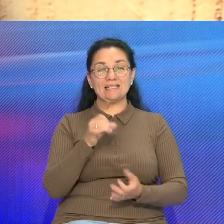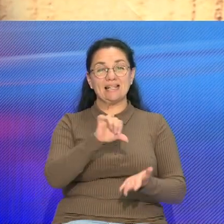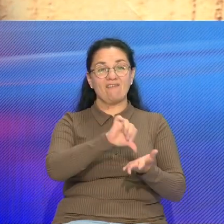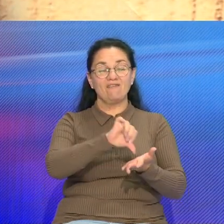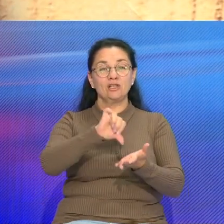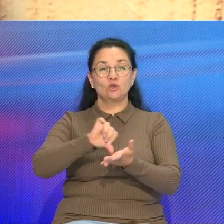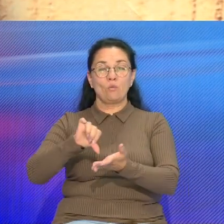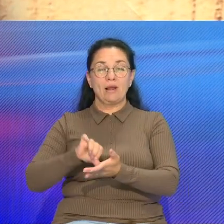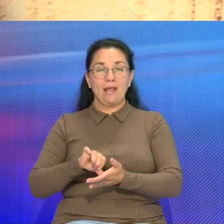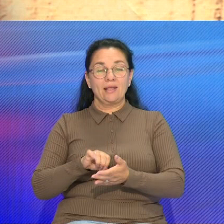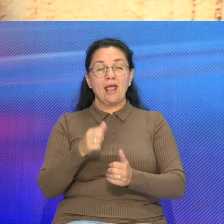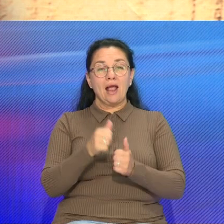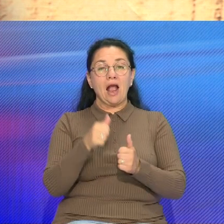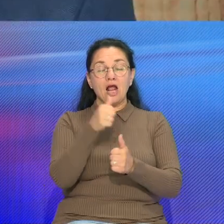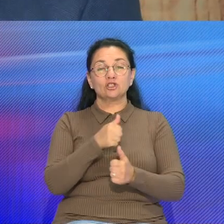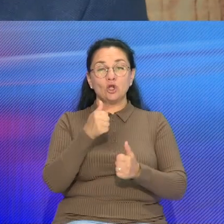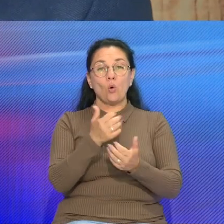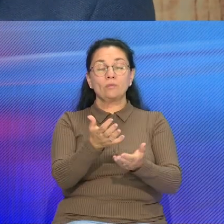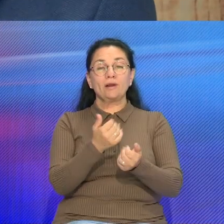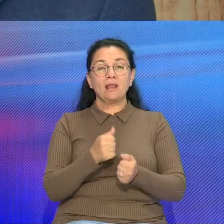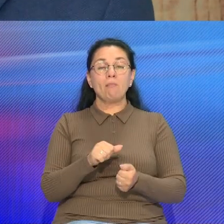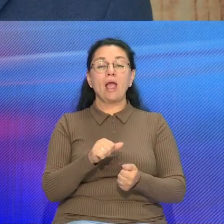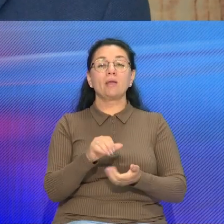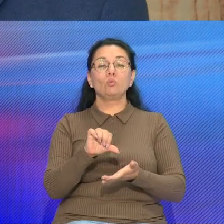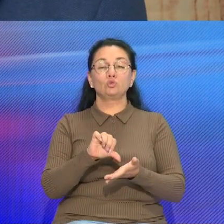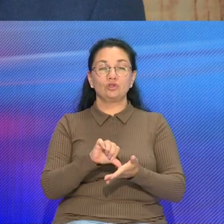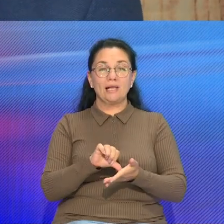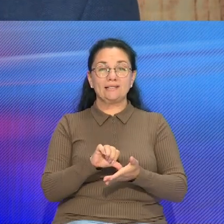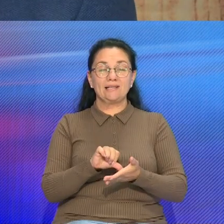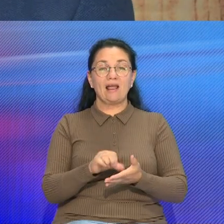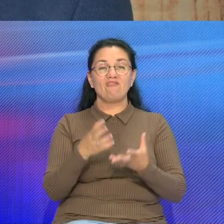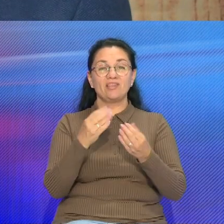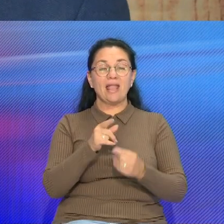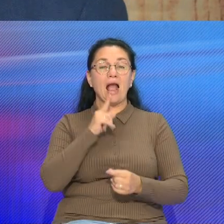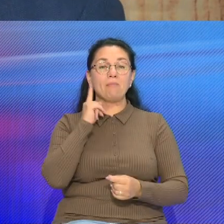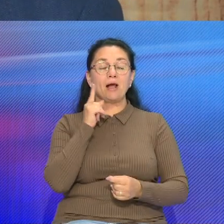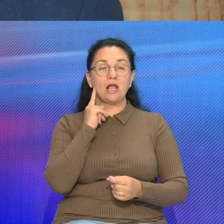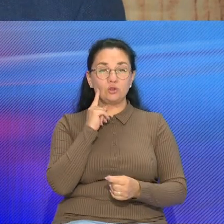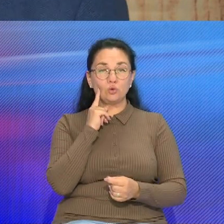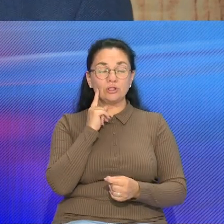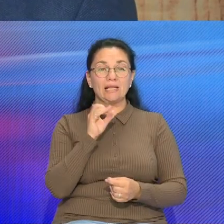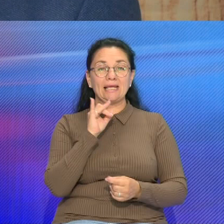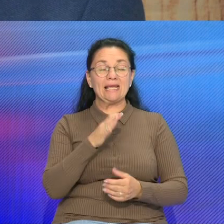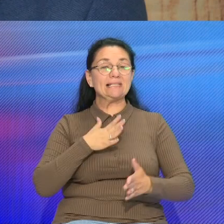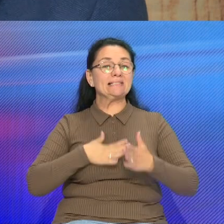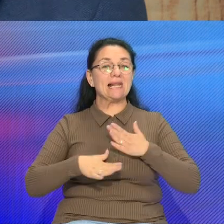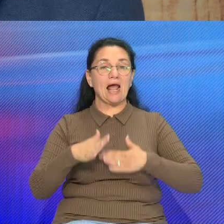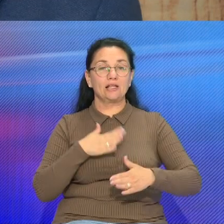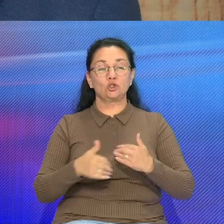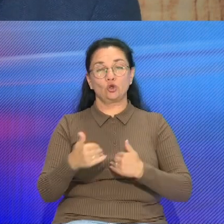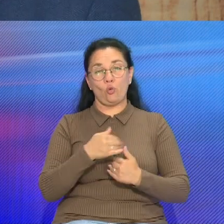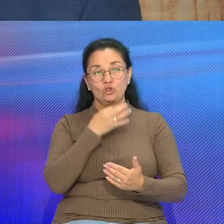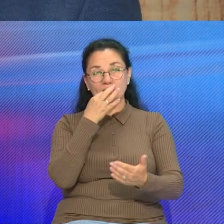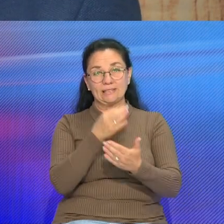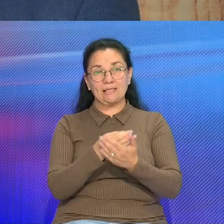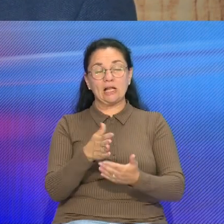гостей и партнеров Ежегодно мы принимаем участие в Днях молодежи на Славянском базаре И с радостью хочется сказать, что наша